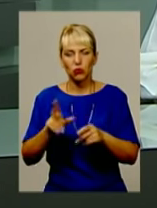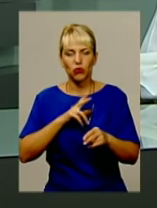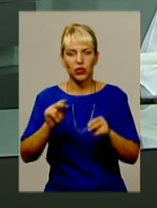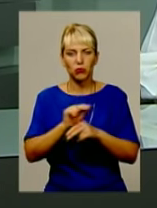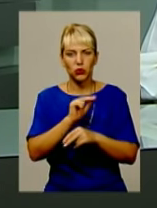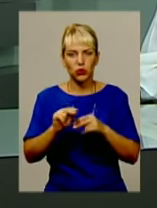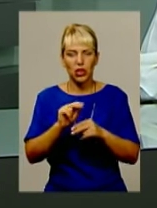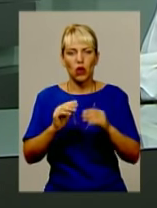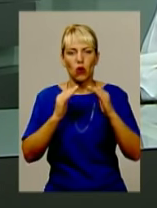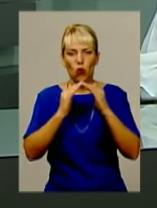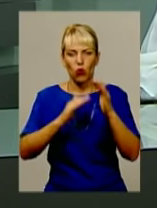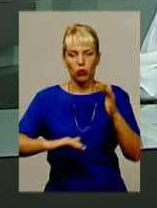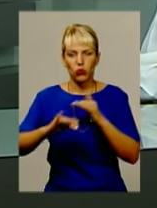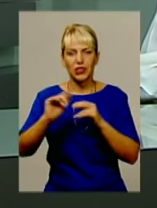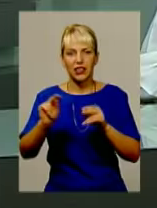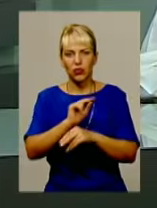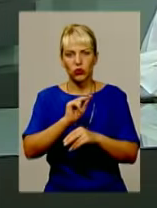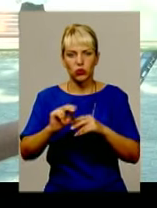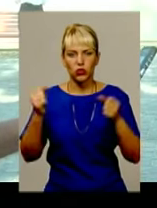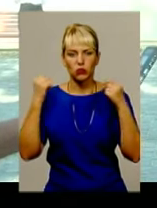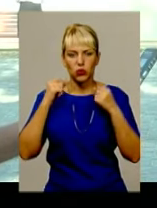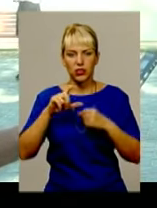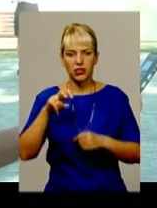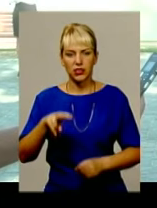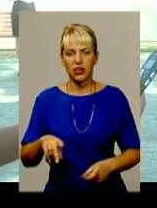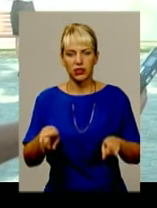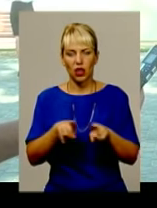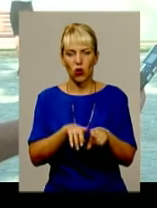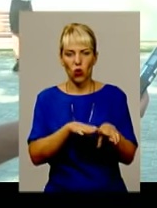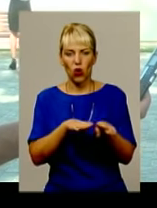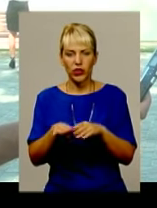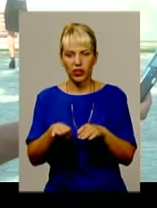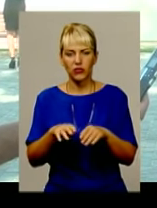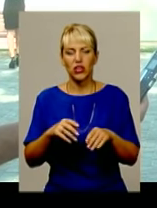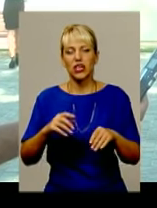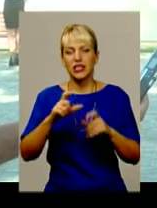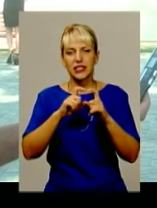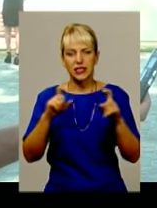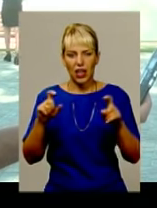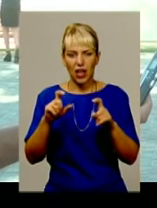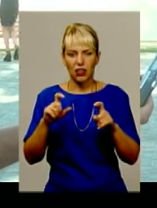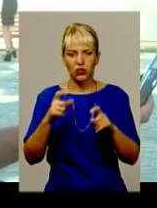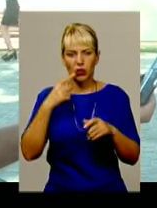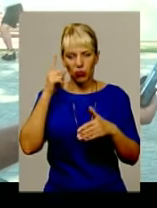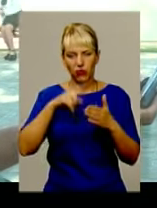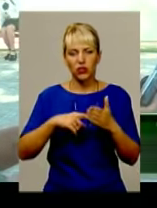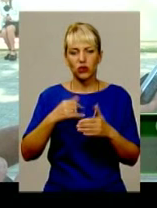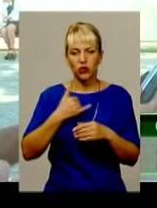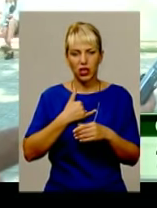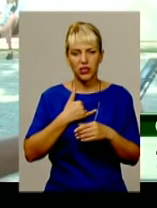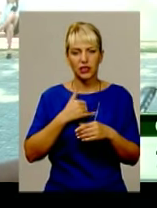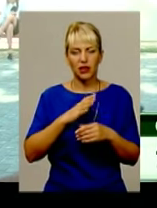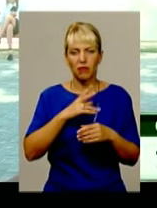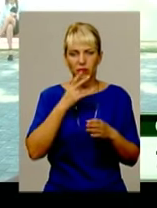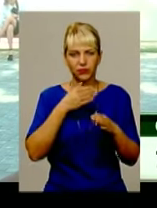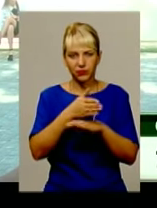реконструкція спортивного залу. Такого рівня закладу, а повірте, будь ласка, перебуваю в дуже багатьох інтернатних закладах,